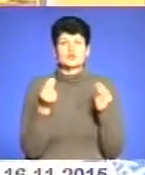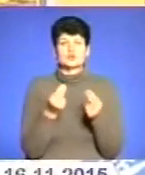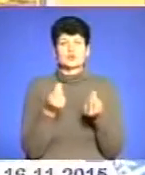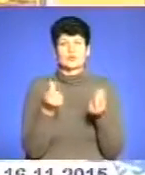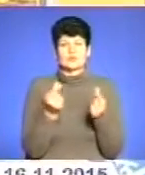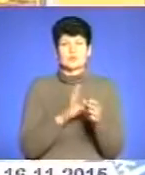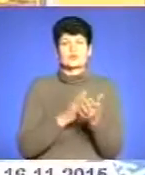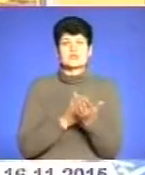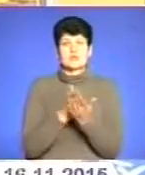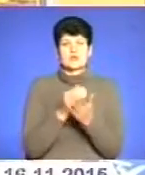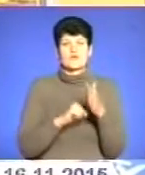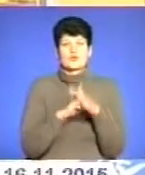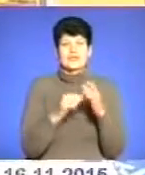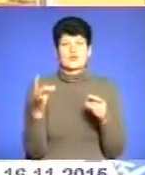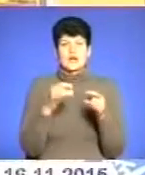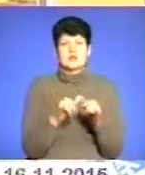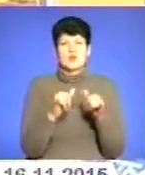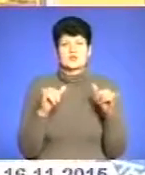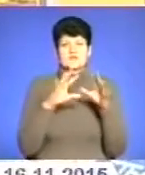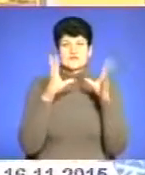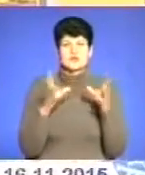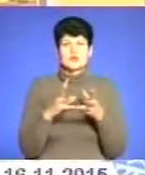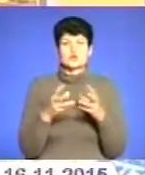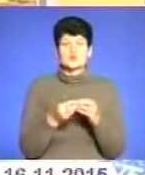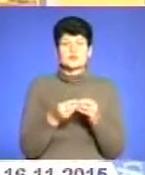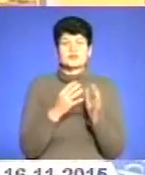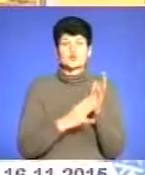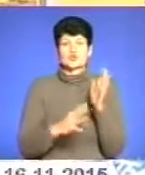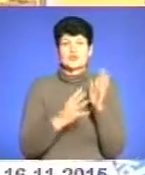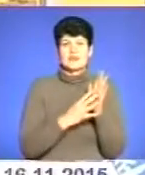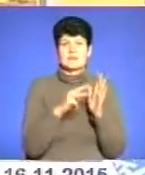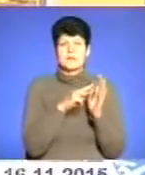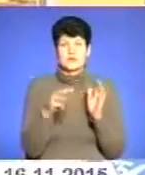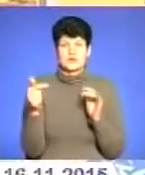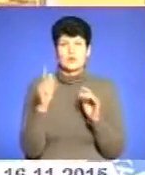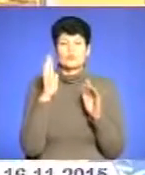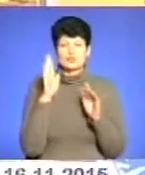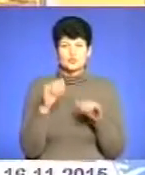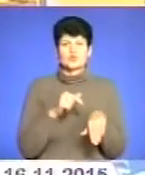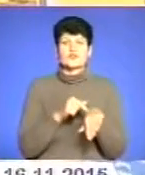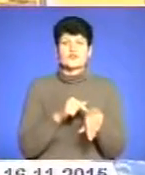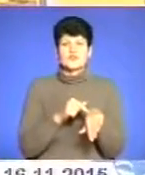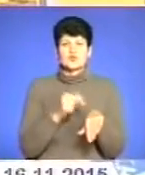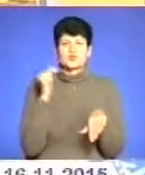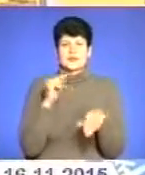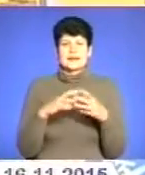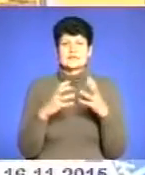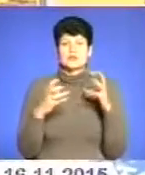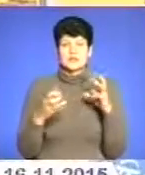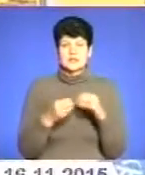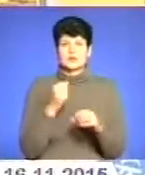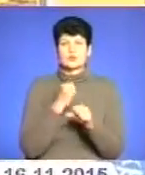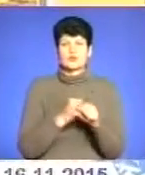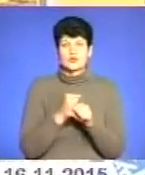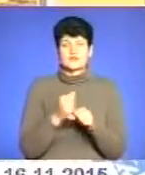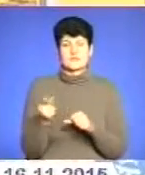регіонального розвитку у загальній сумі майже 99 мільйонів гривень, вони будуть відчутним результатом у роботі